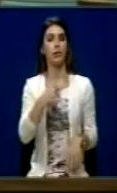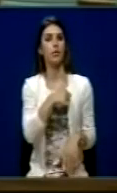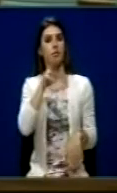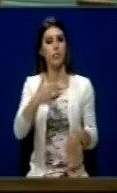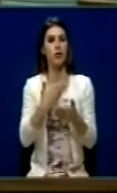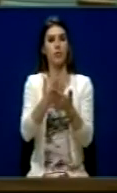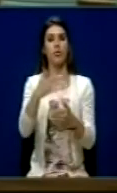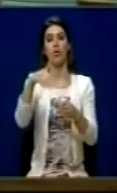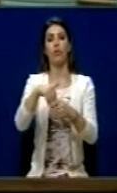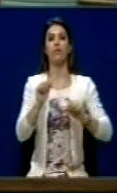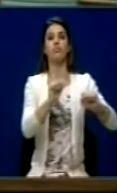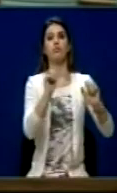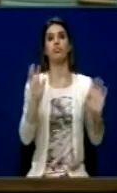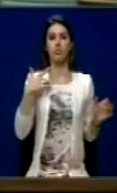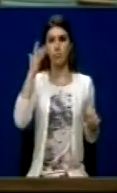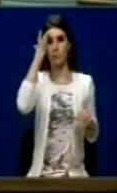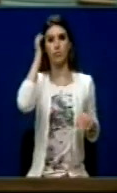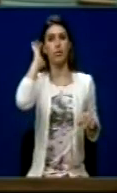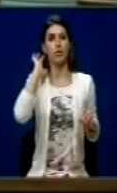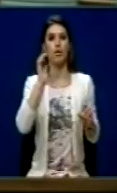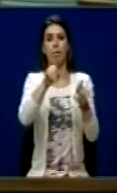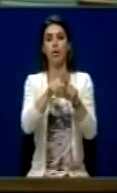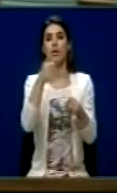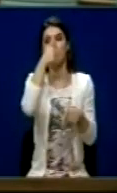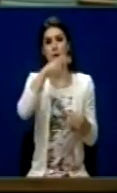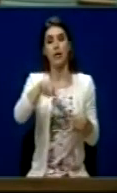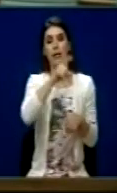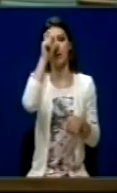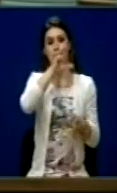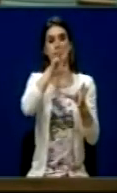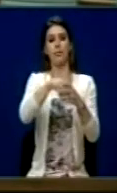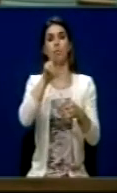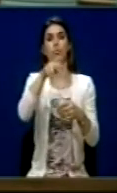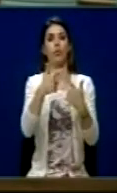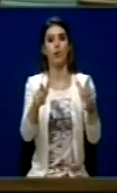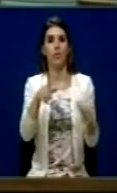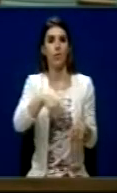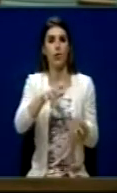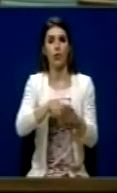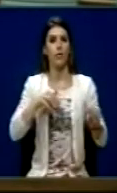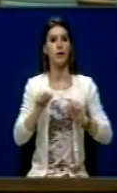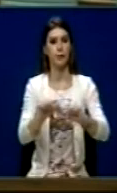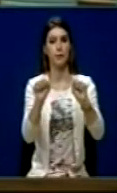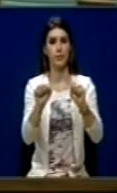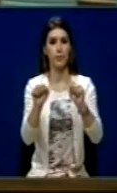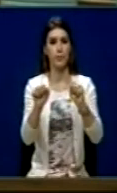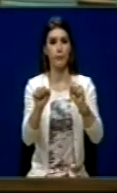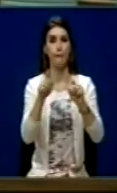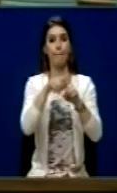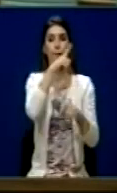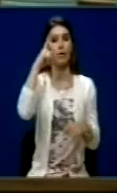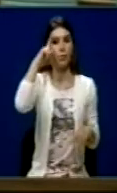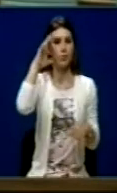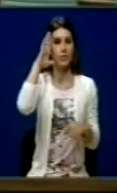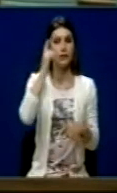këvendin nuk më vëtoj, rrëllë minisht të kemi një kushtetut e cila e akomodim sërbis për blenda Kosovës, dhe kemi një kushtetut që vazhden, si pas kërë minisit, tja